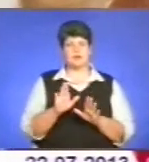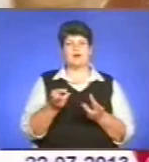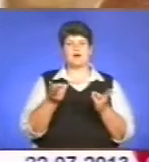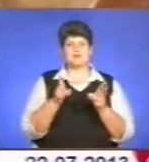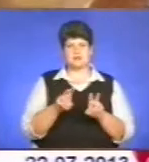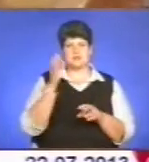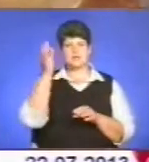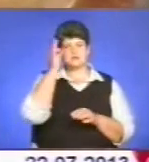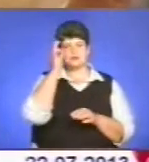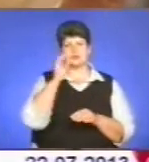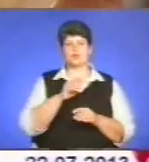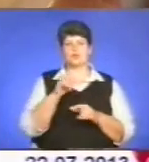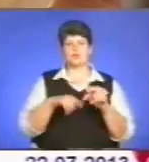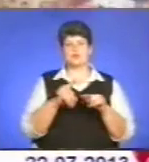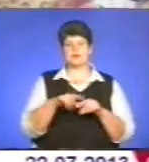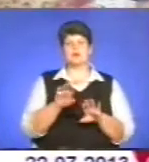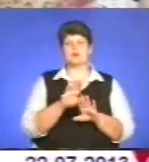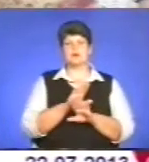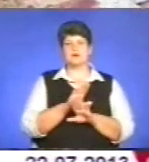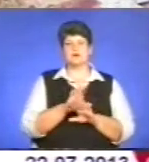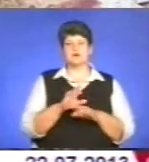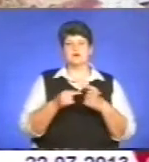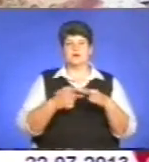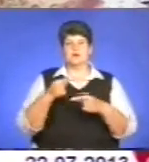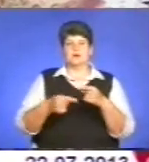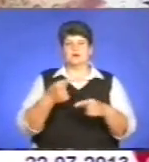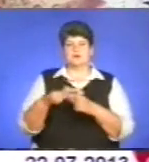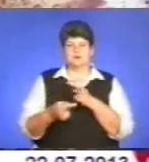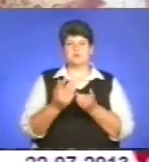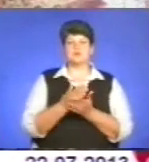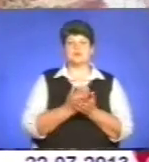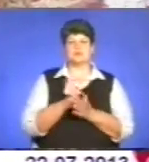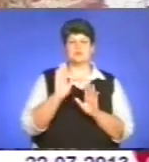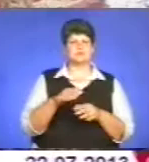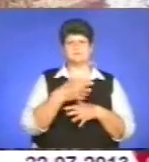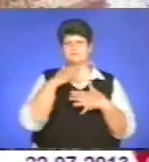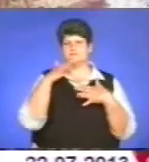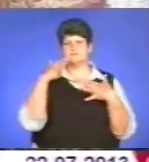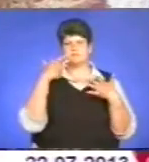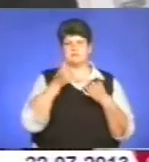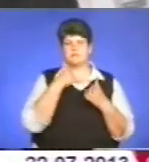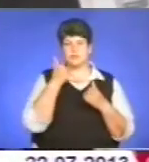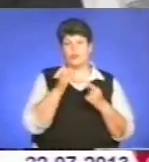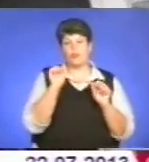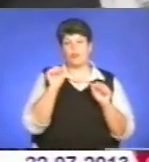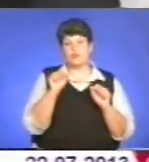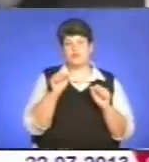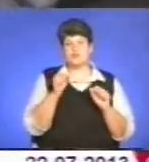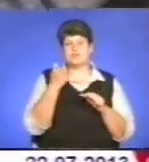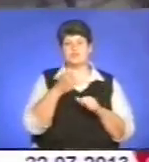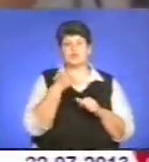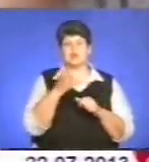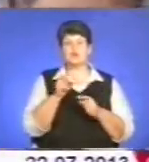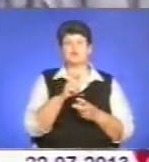родині, що передавалася від покоління до покоління. Адже служити скрипка може століттями. Хто зна, може через віки поціновувачі